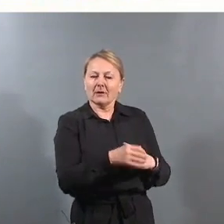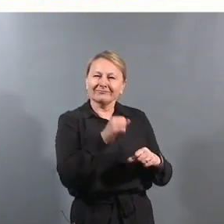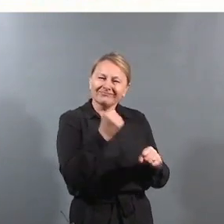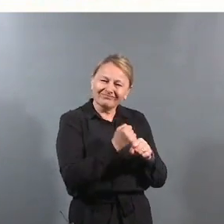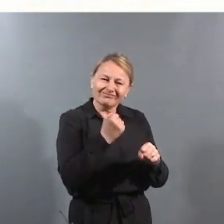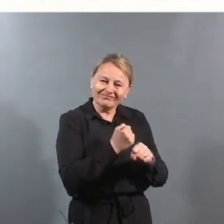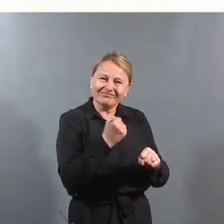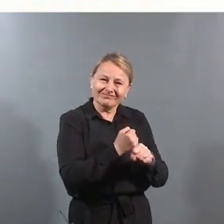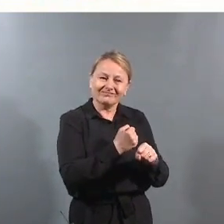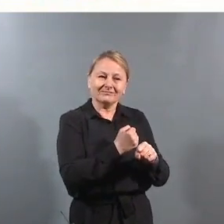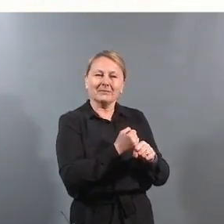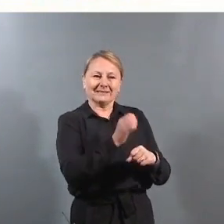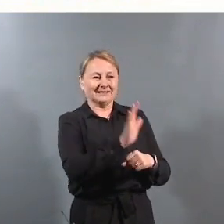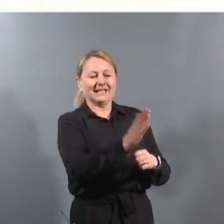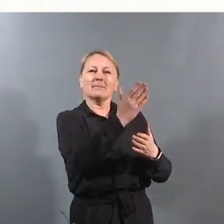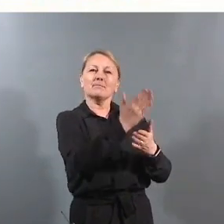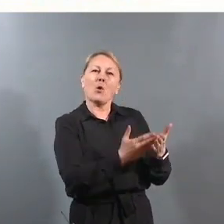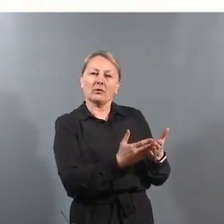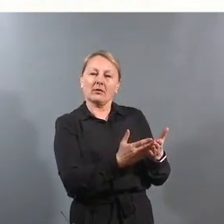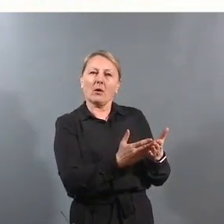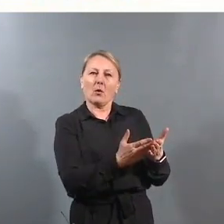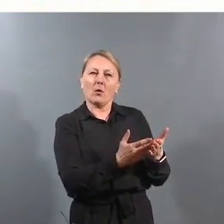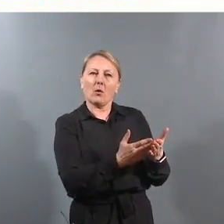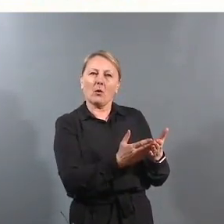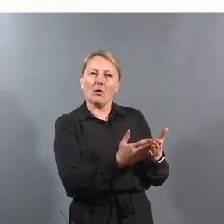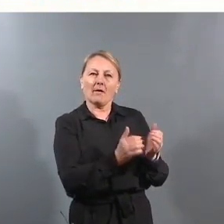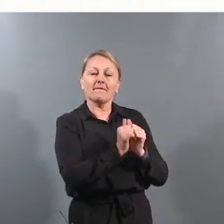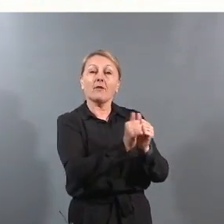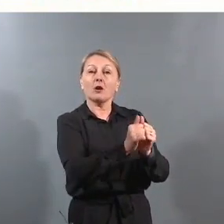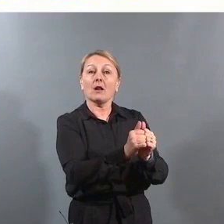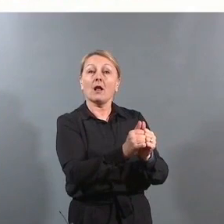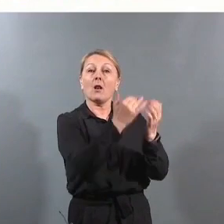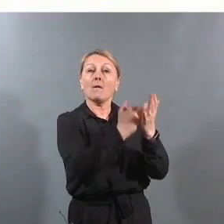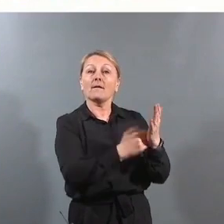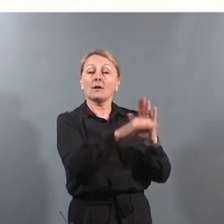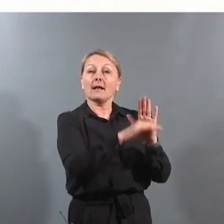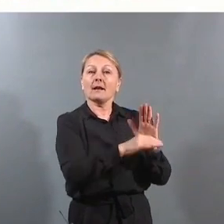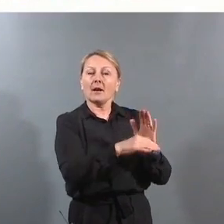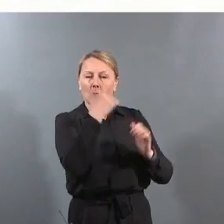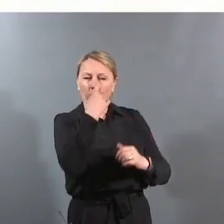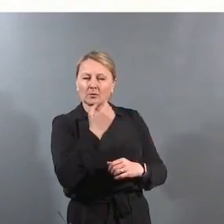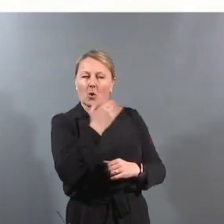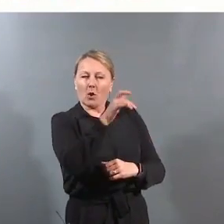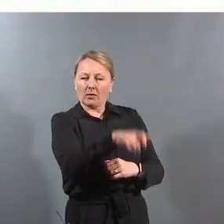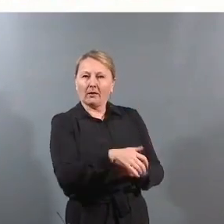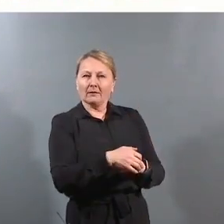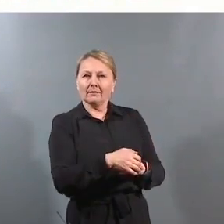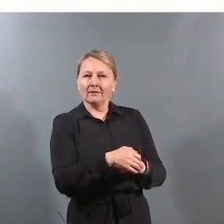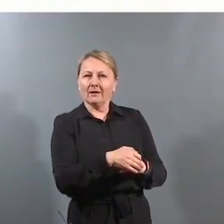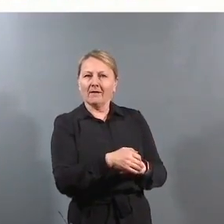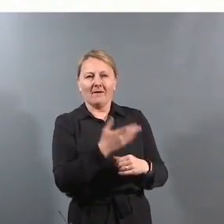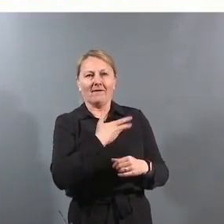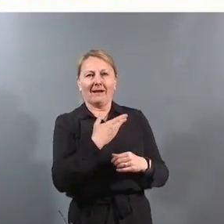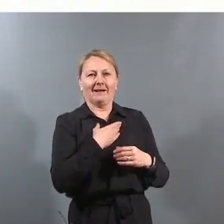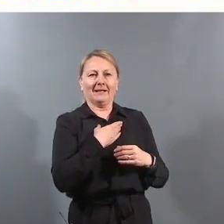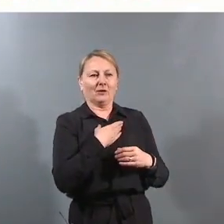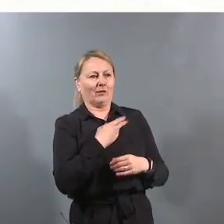litt med sin måte å følge råvere regler på. Men han husker jeg godt, fordi han skilte seg veldig ut.